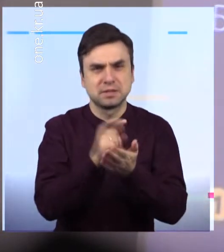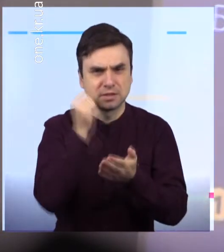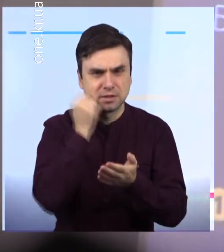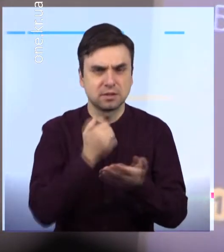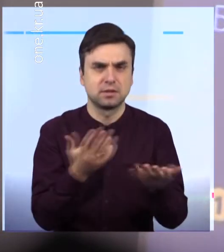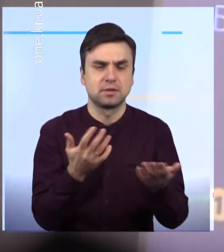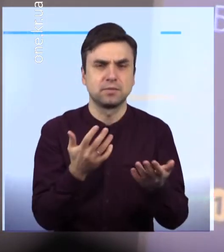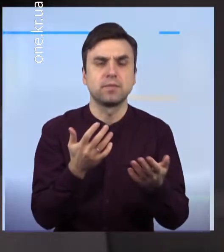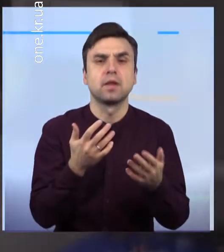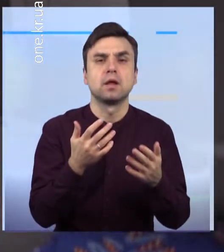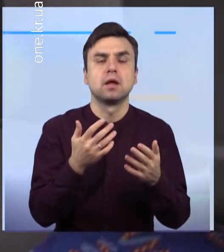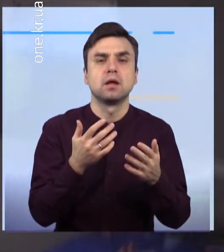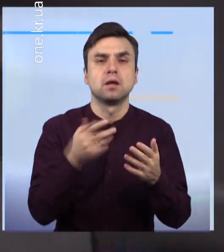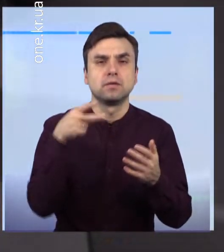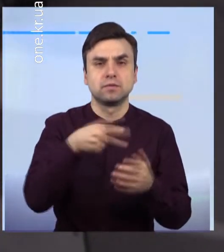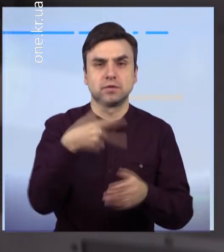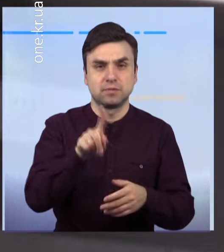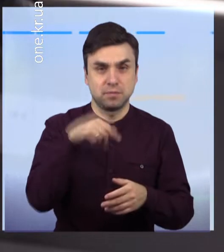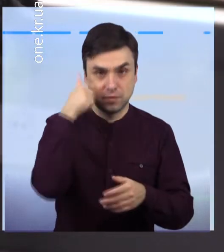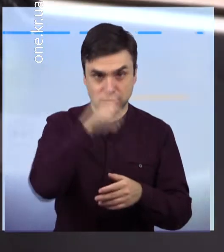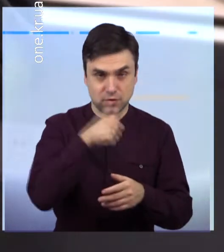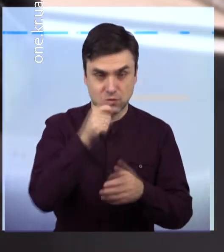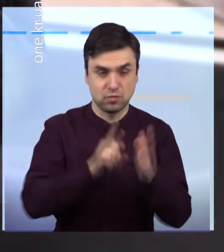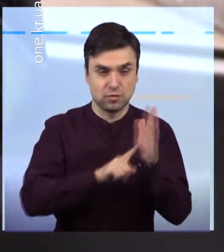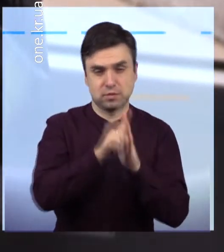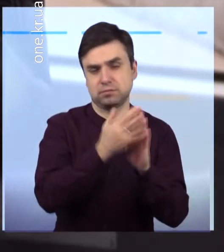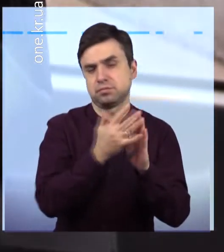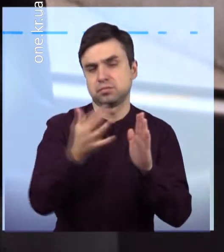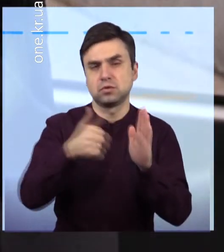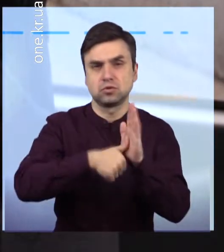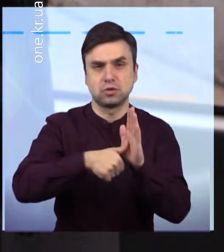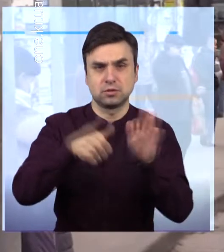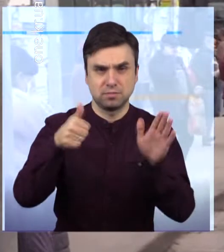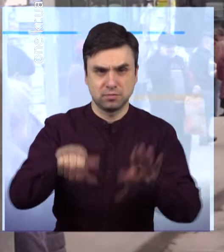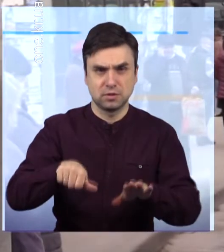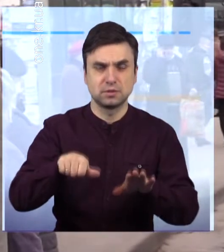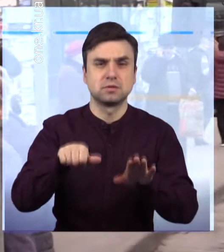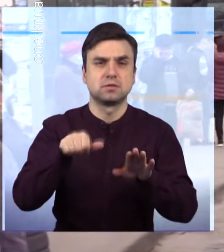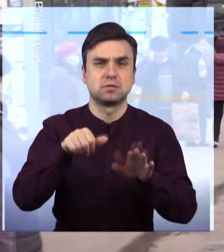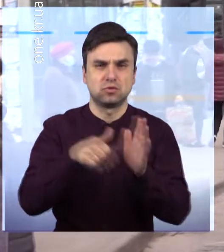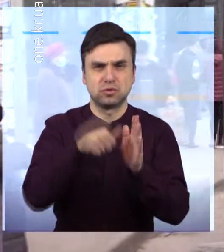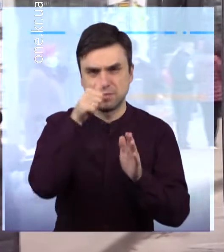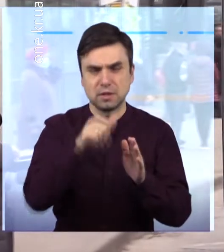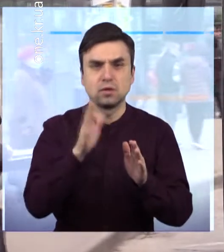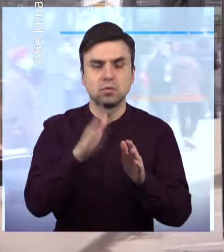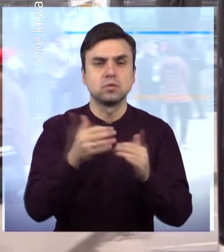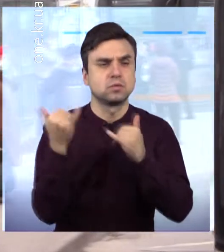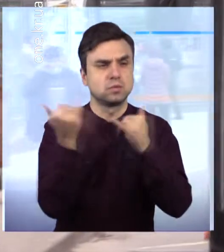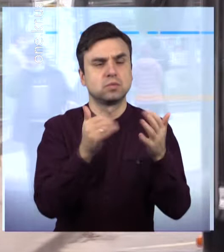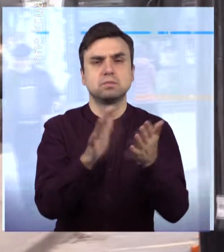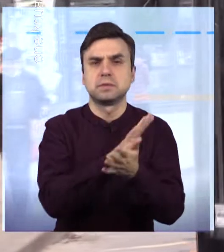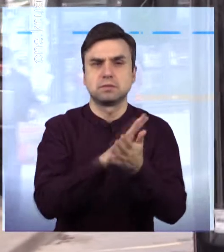місяців 2021 року Надати право безкоштовного проїзду в муніципальному транспорті для всіх без